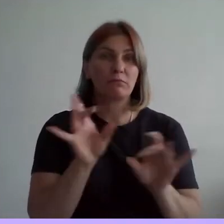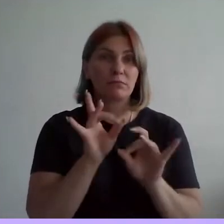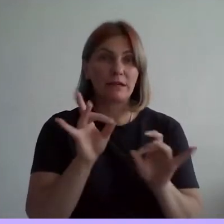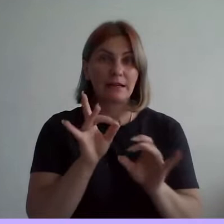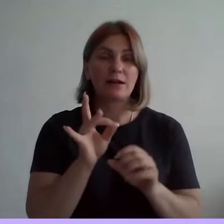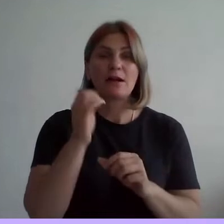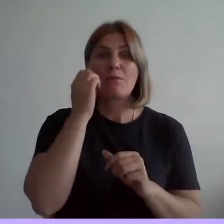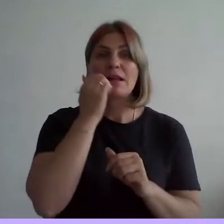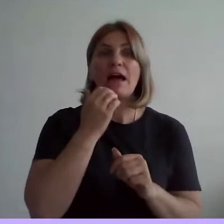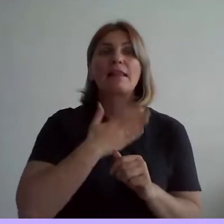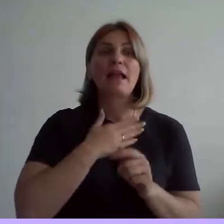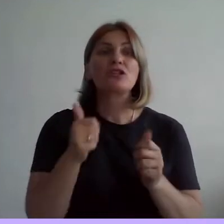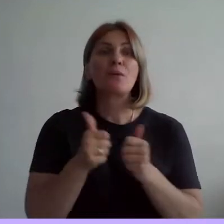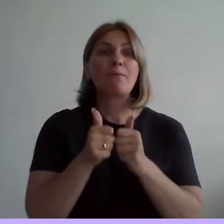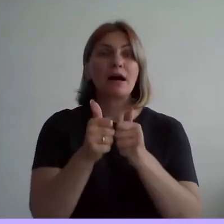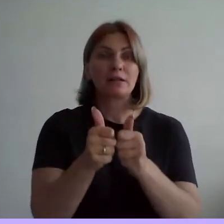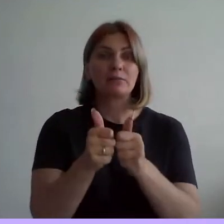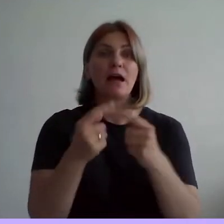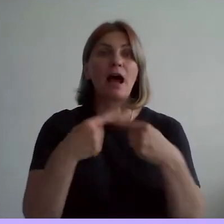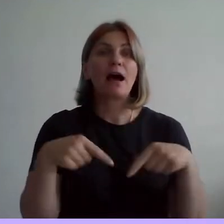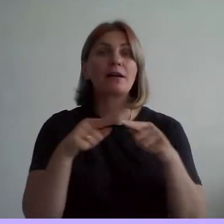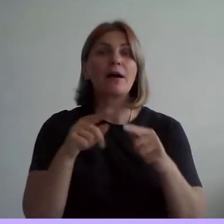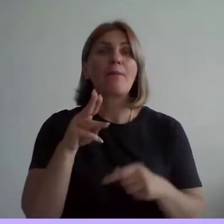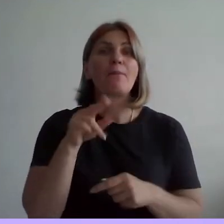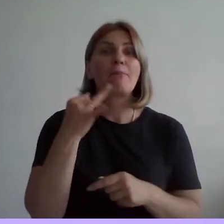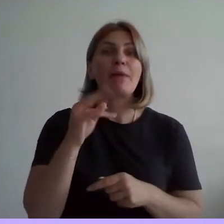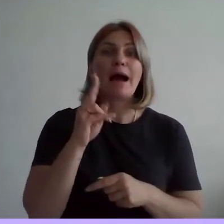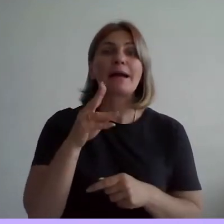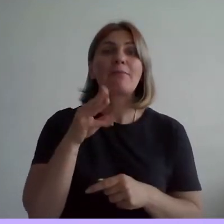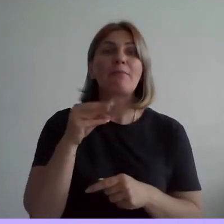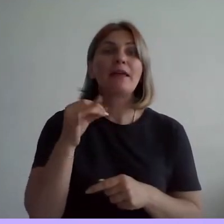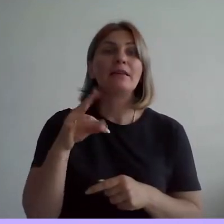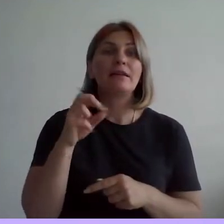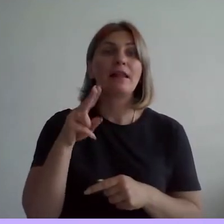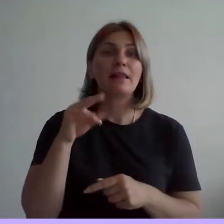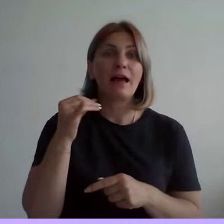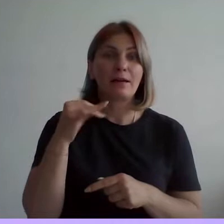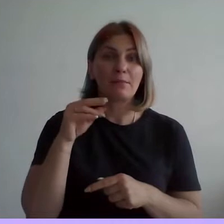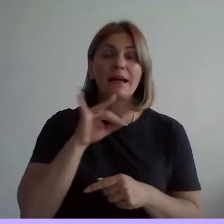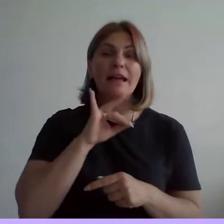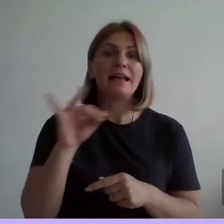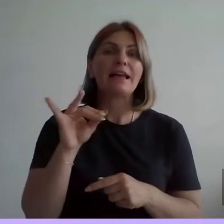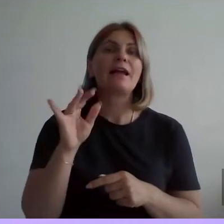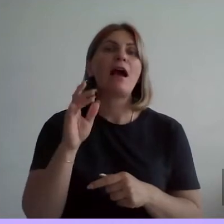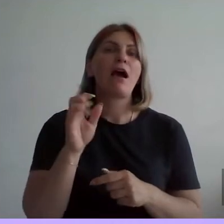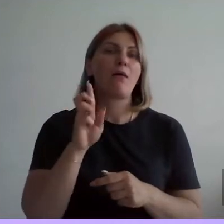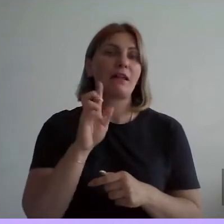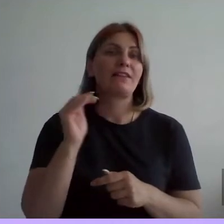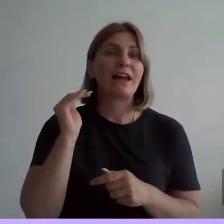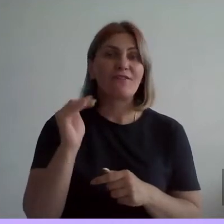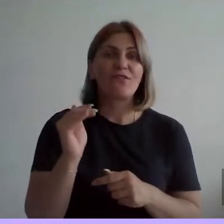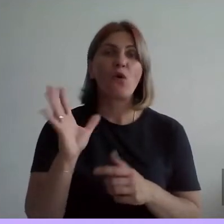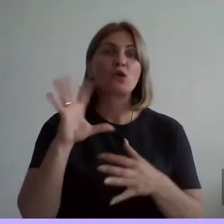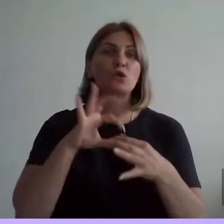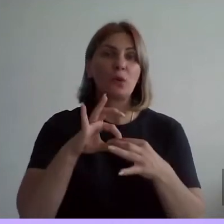нашим партнерам, компании Pike Media Lab и благотворительному фонду соединения. Наши давние друзья,